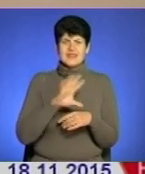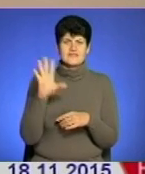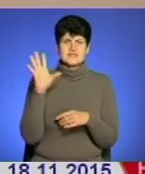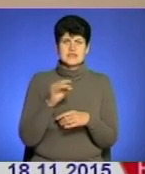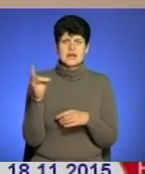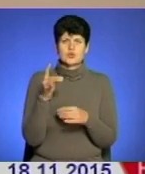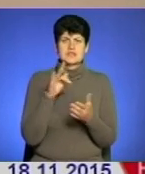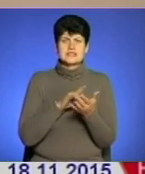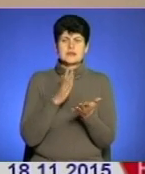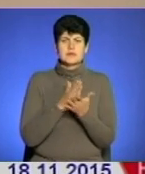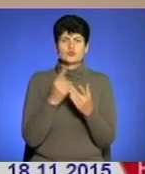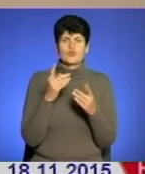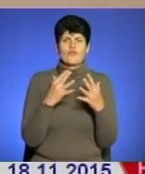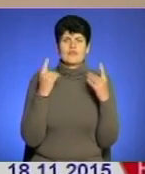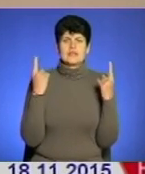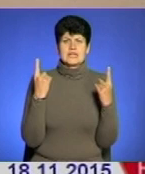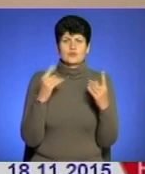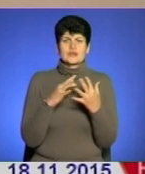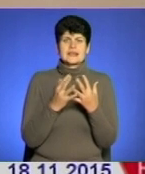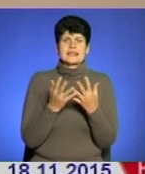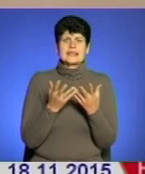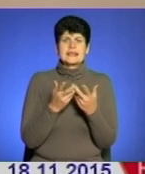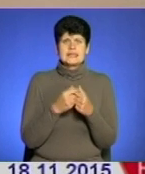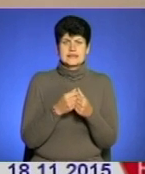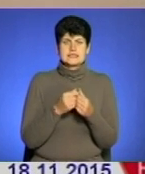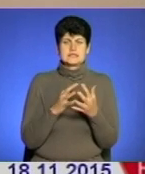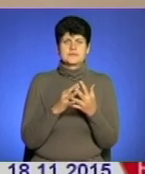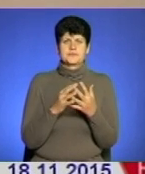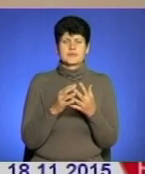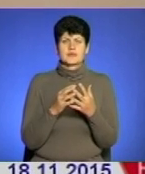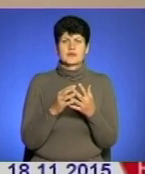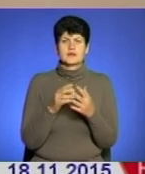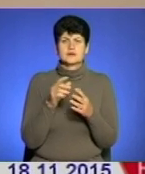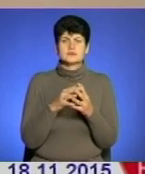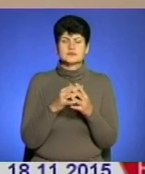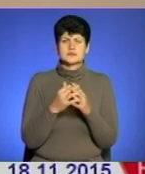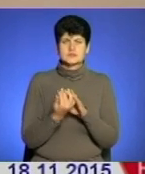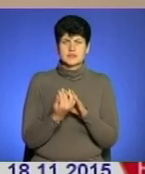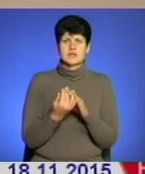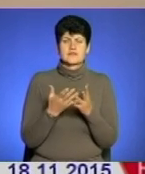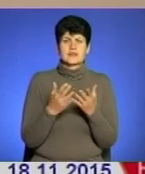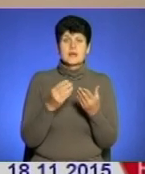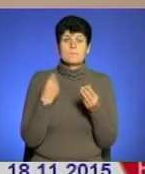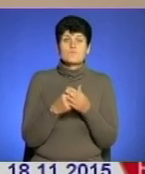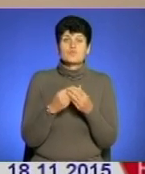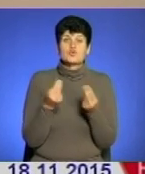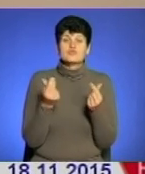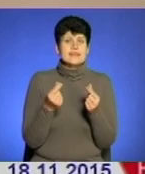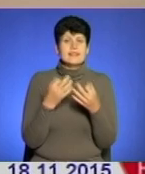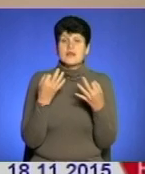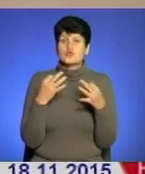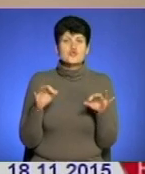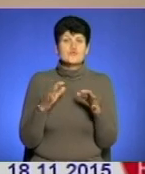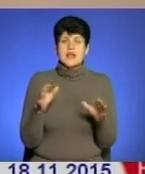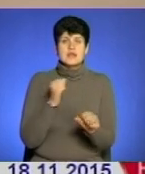центри мають таку кількість населення, Березовиця. І бюджет, який є на теперішній стан Березовиці, він не дозволяє